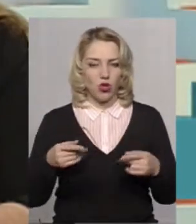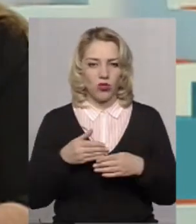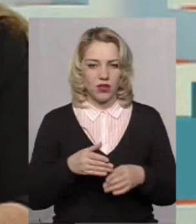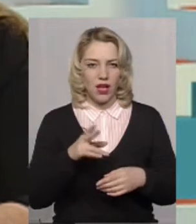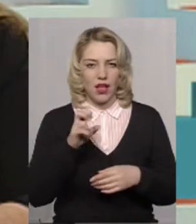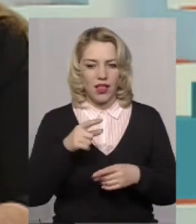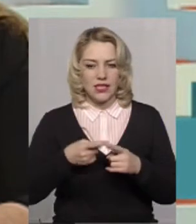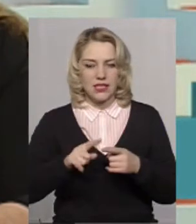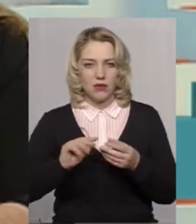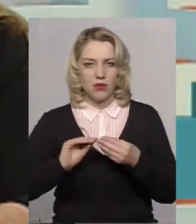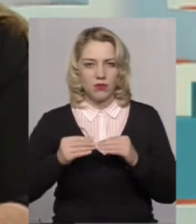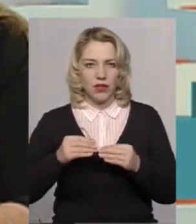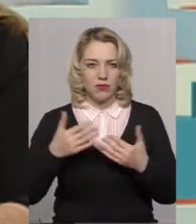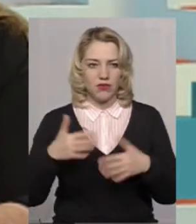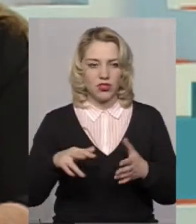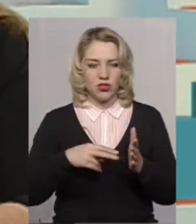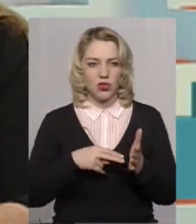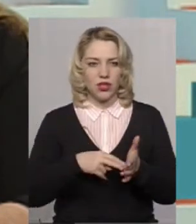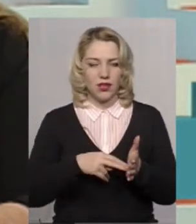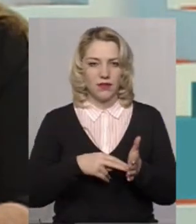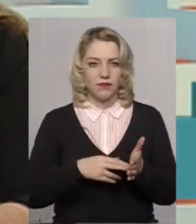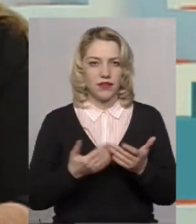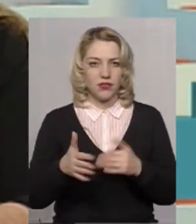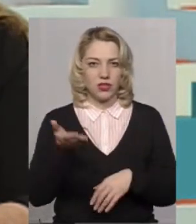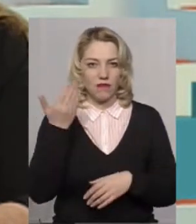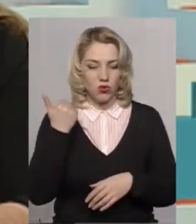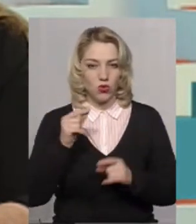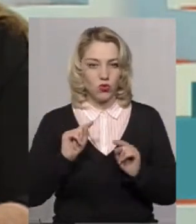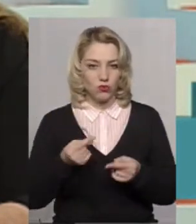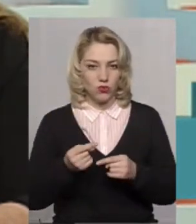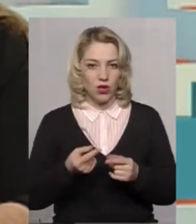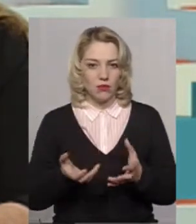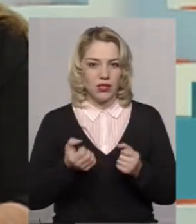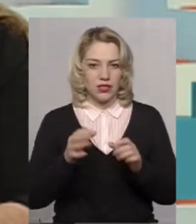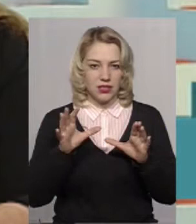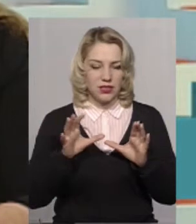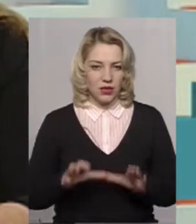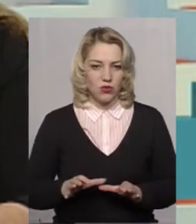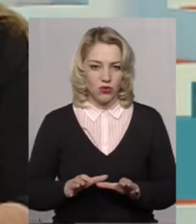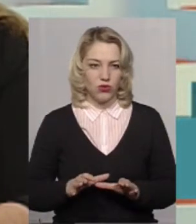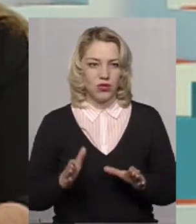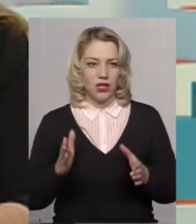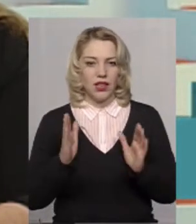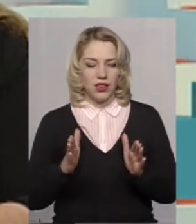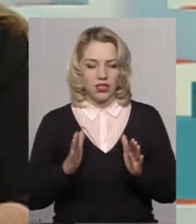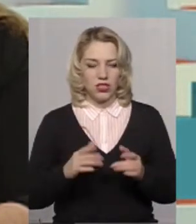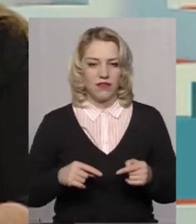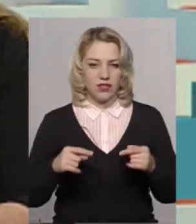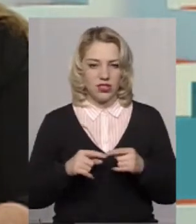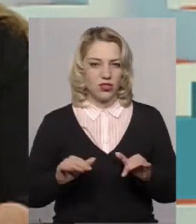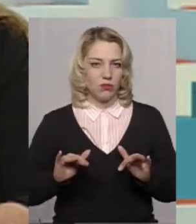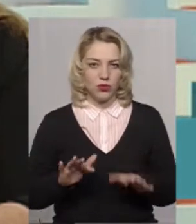але все ж таки ця проблема існувала вже давно, тому прийняття закону лише визначило